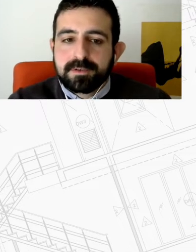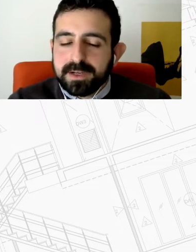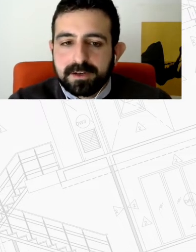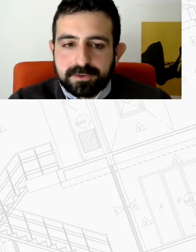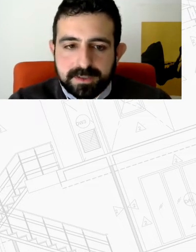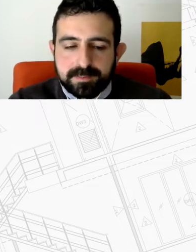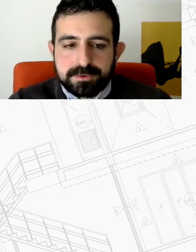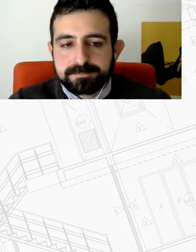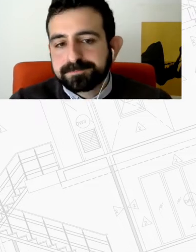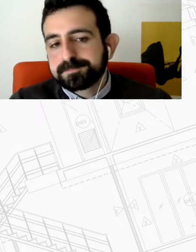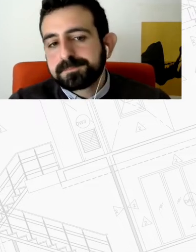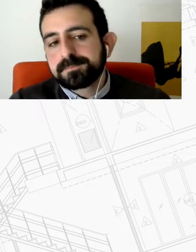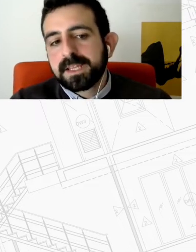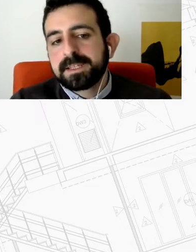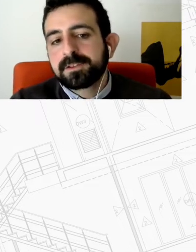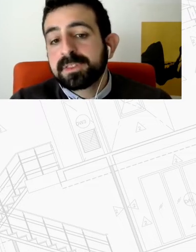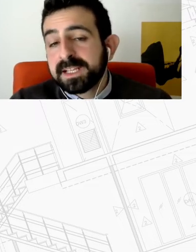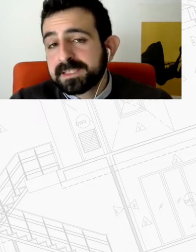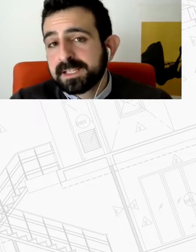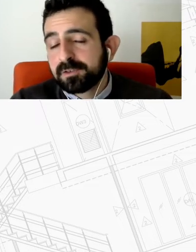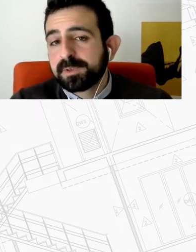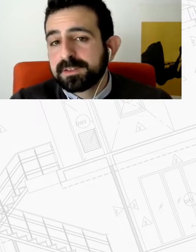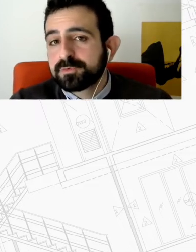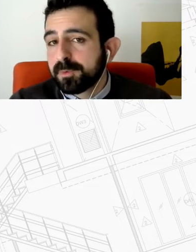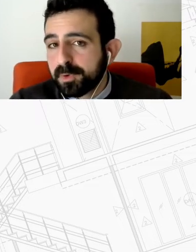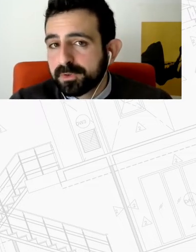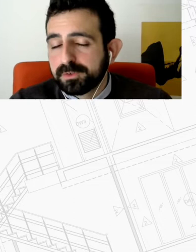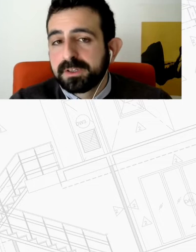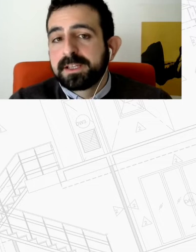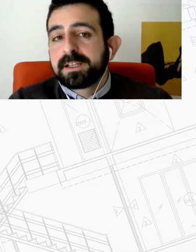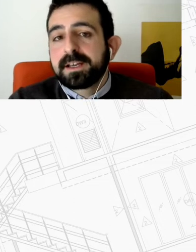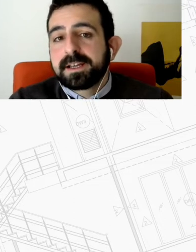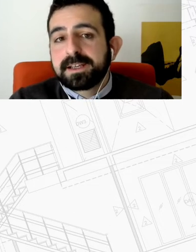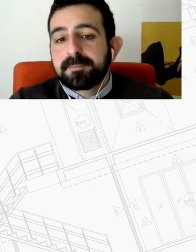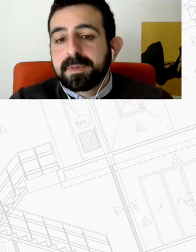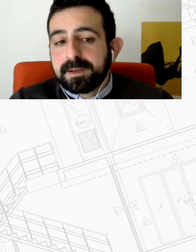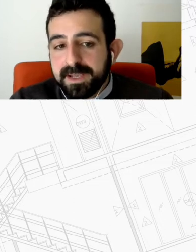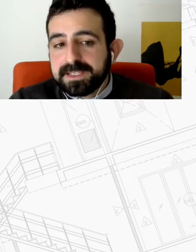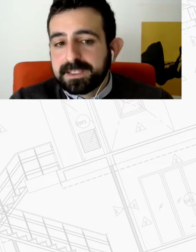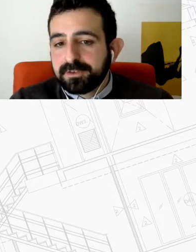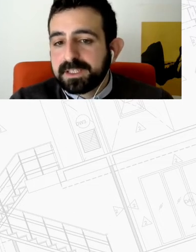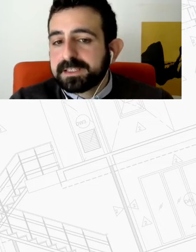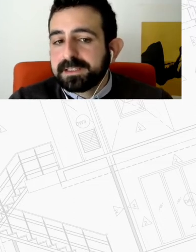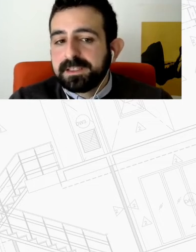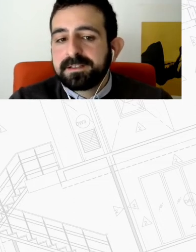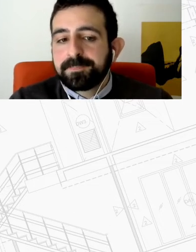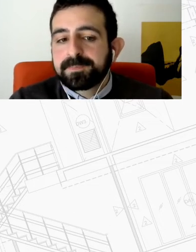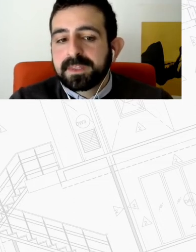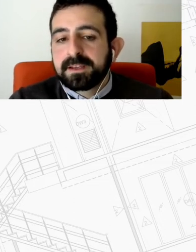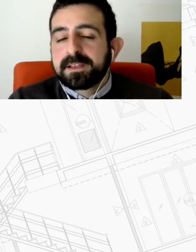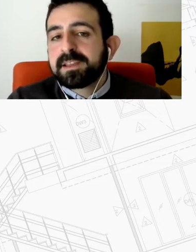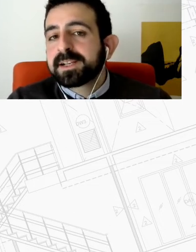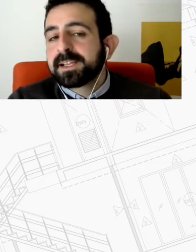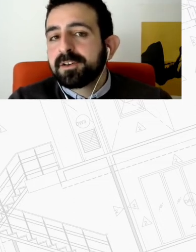σίγουρα μεγαλώνει ο ρυθμός το 10% του πληθυσμού στο πόρτο μένει σε κοινωνική κατοικία